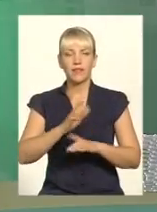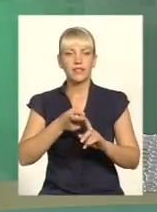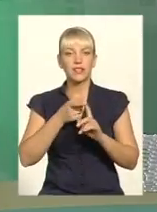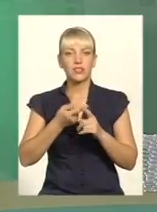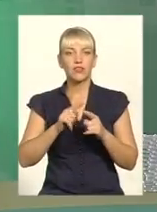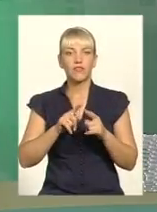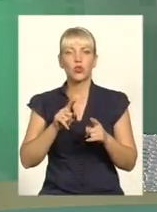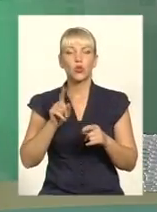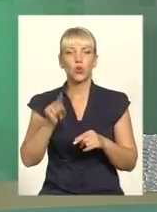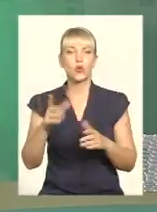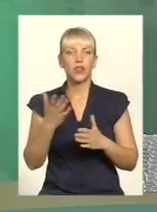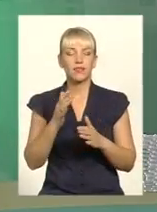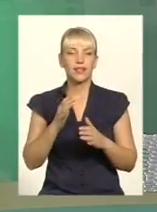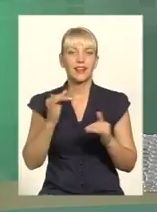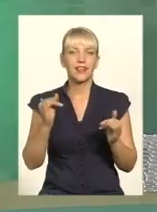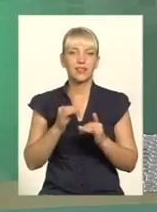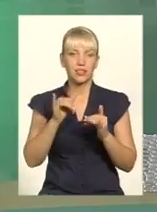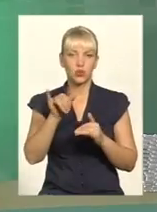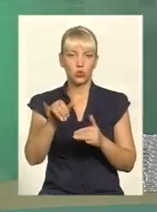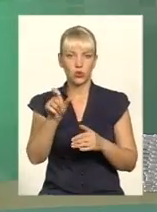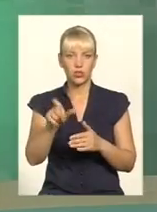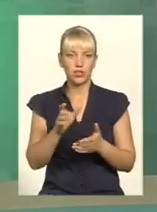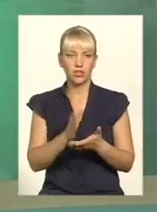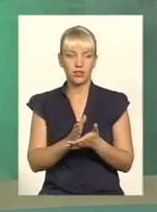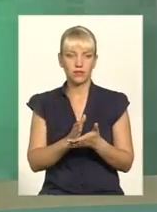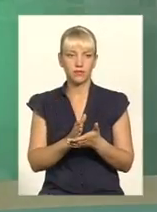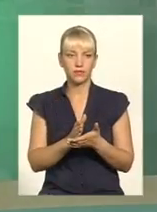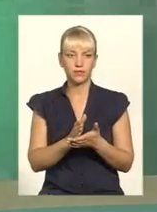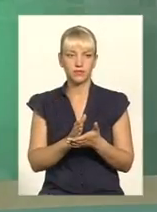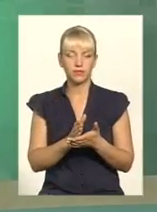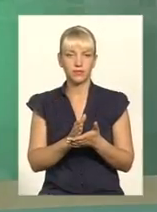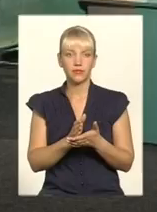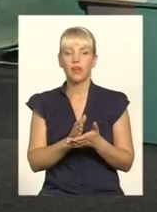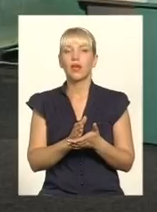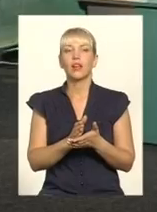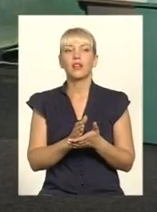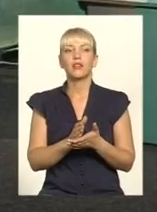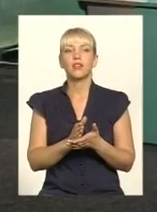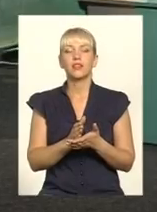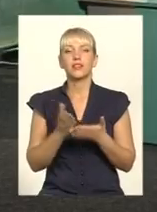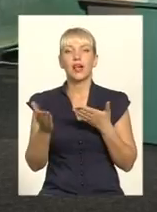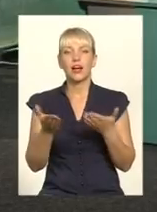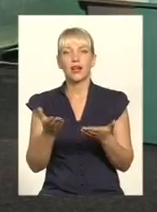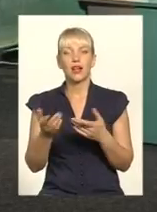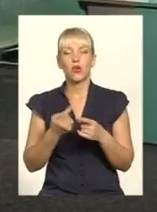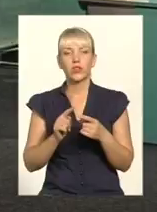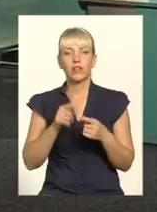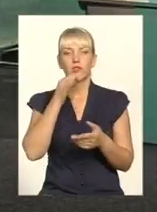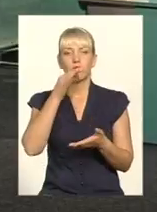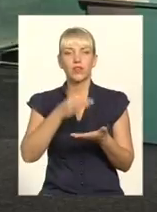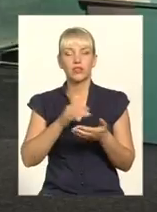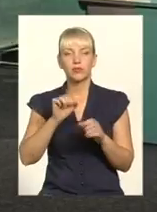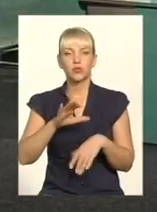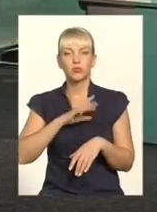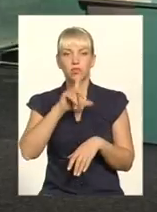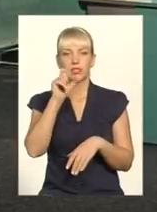історії. Але є в нас правополе, і в цьому правополі повинні працювати всі. Олександр Голович, і яка ота відповідальність може бути